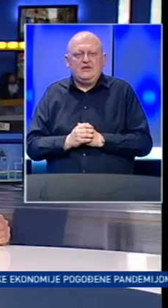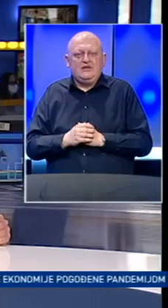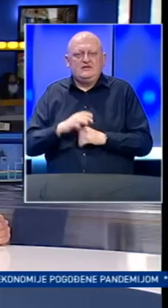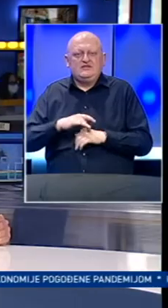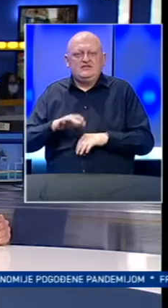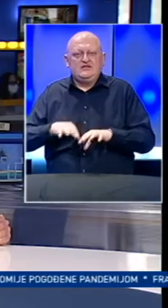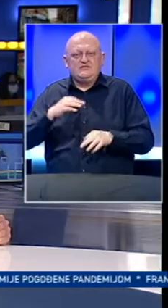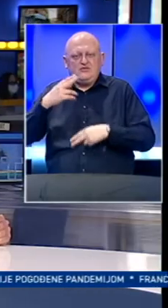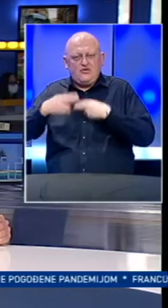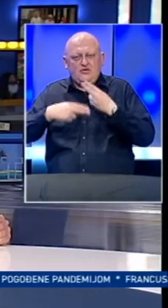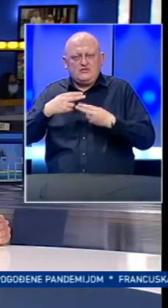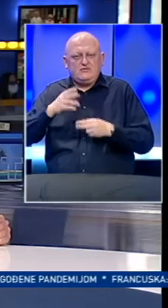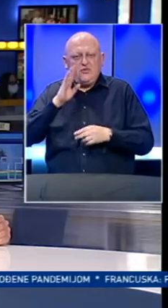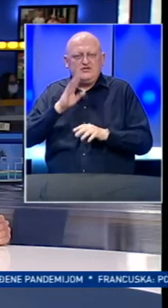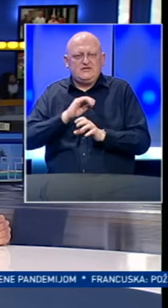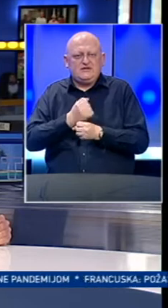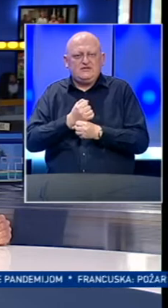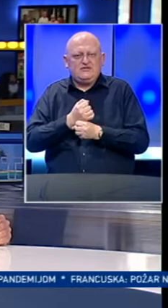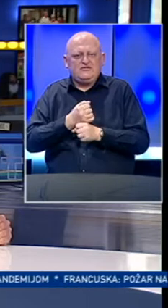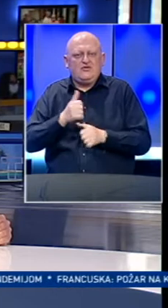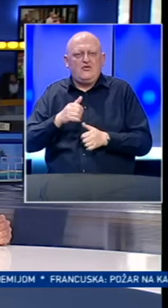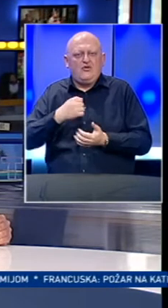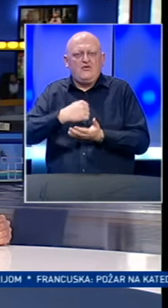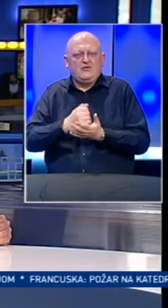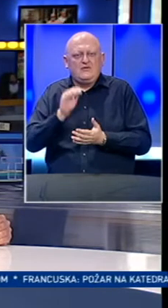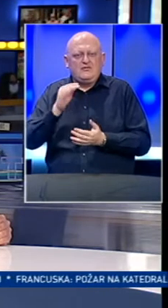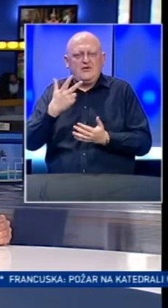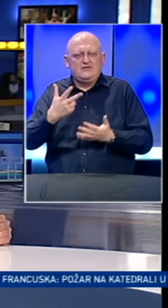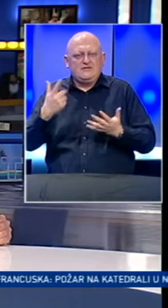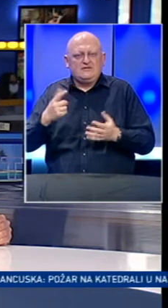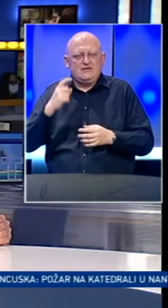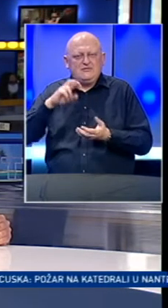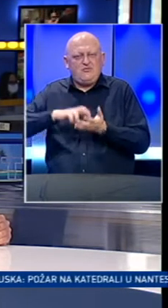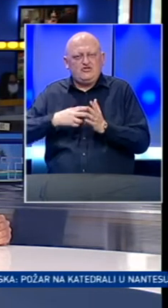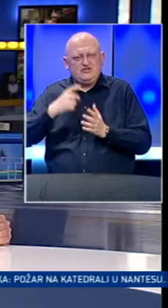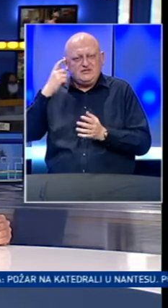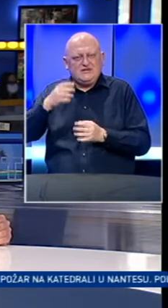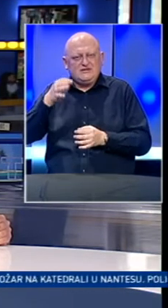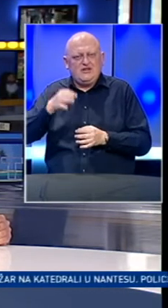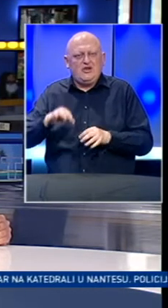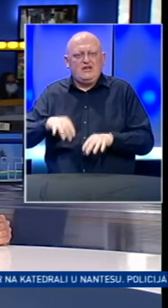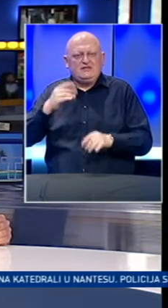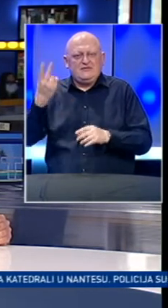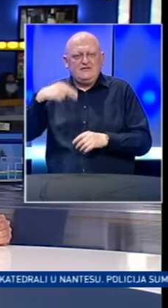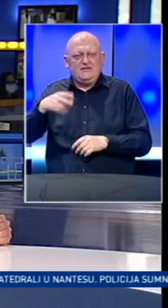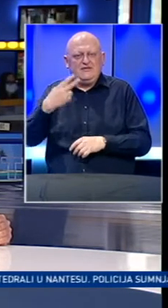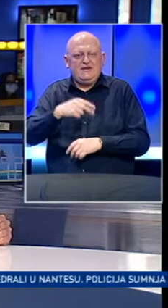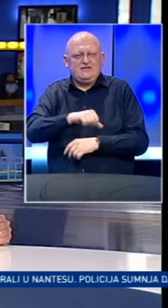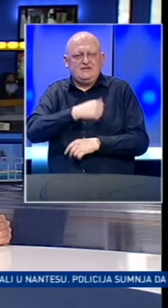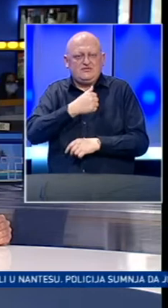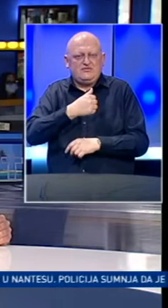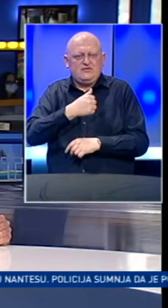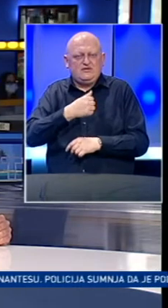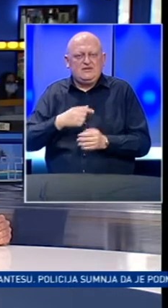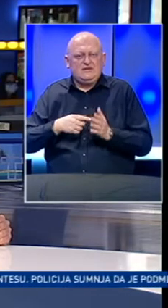Središnje izborno povjerenstvo Bosne i Hercegovine je ovjerilo prijave 87 političkih stranaka za lokalne izbore 2020.